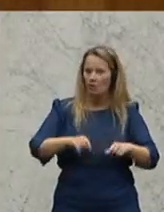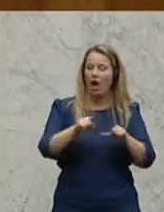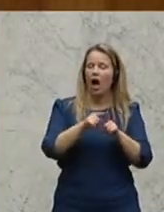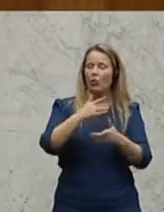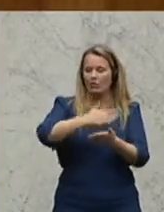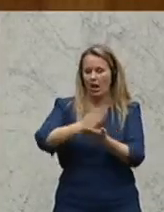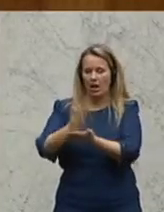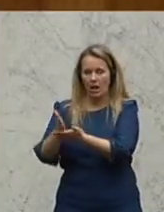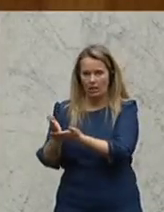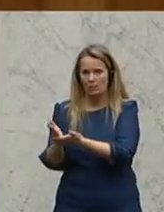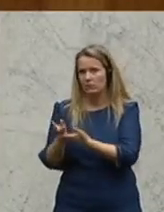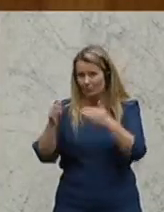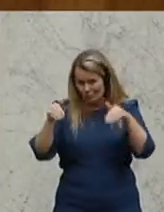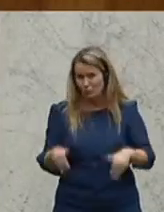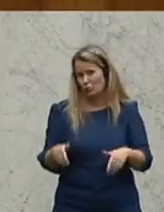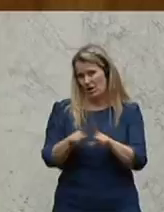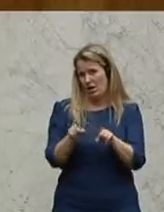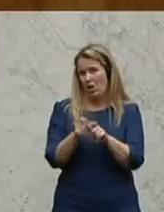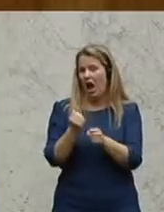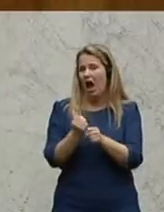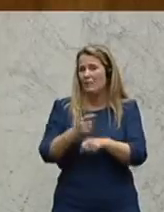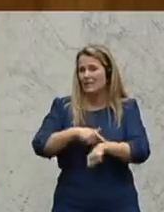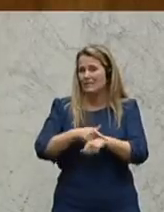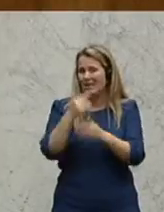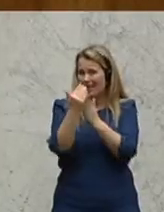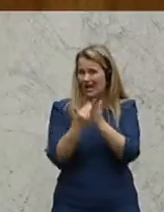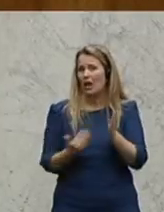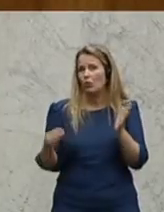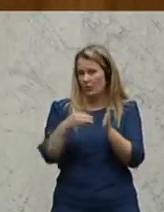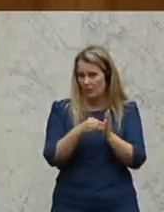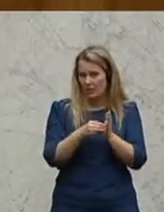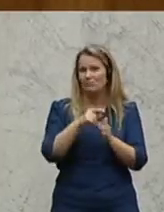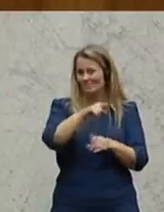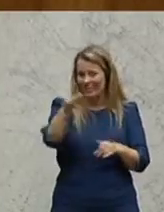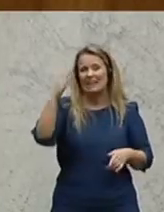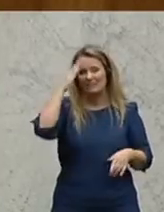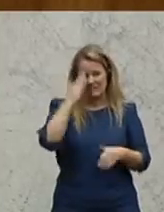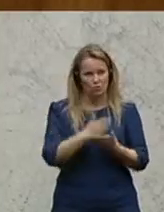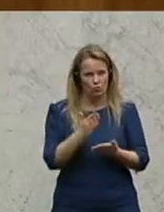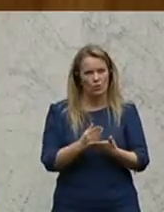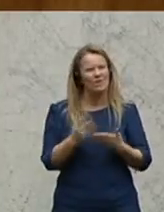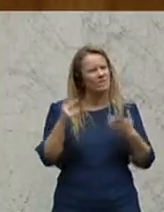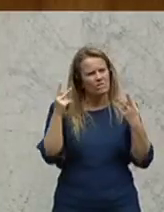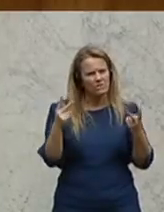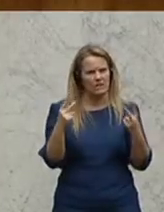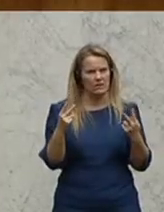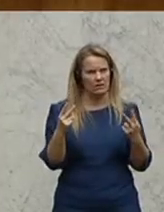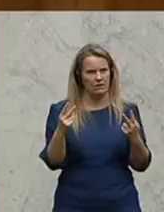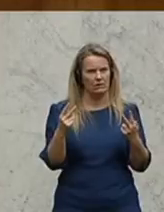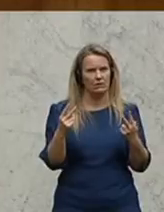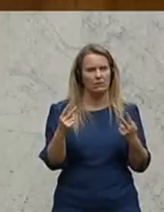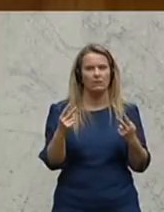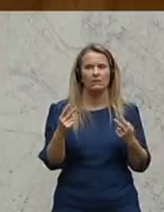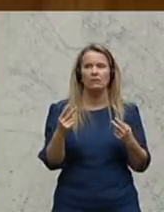Unterteilung. Man muss das auch in der Arbeitszeitregelung machen und das wissen Sie. Es ist auch ganz wichtig, dass man hier